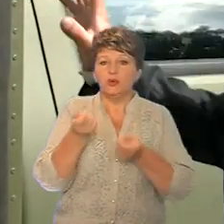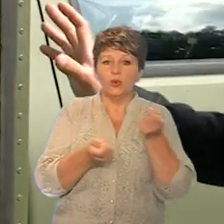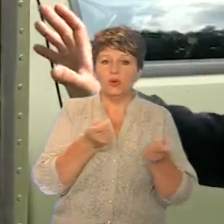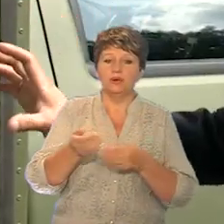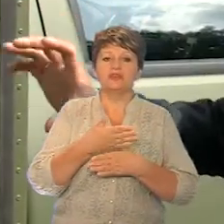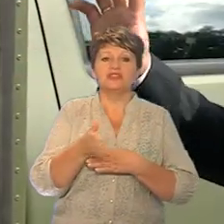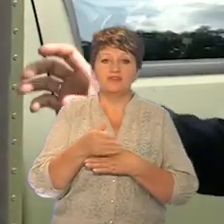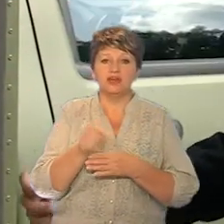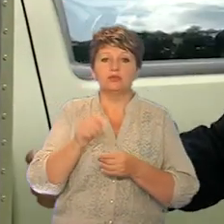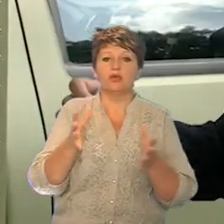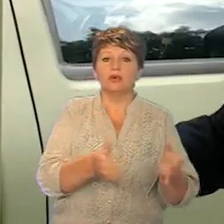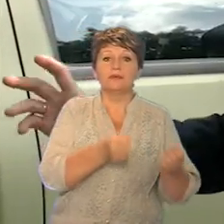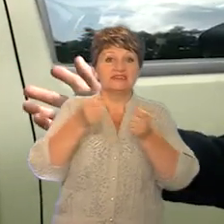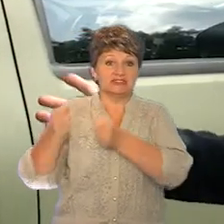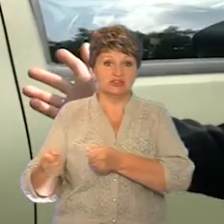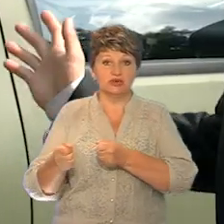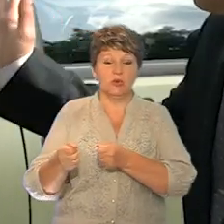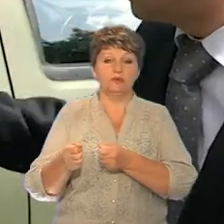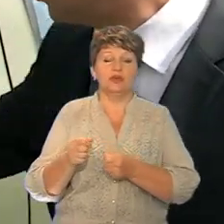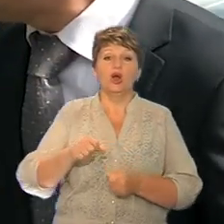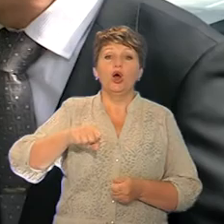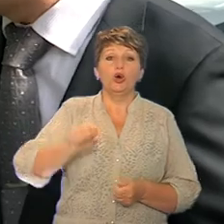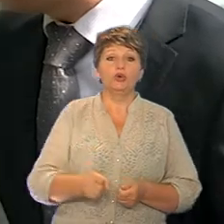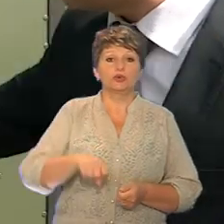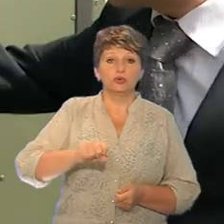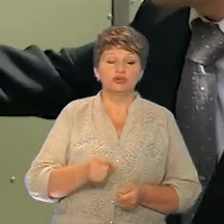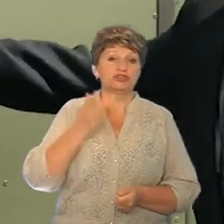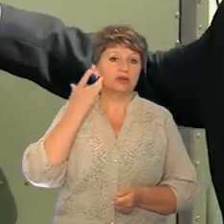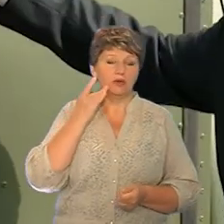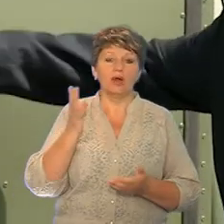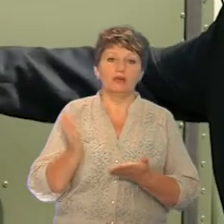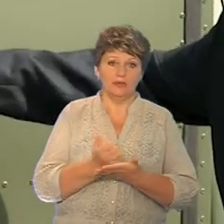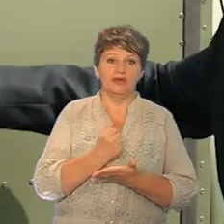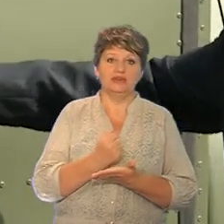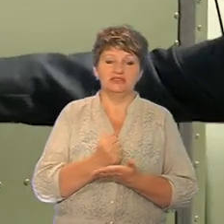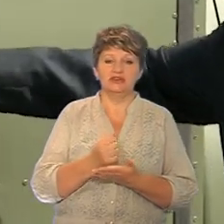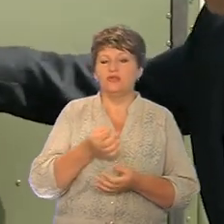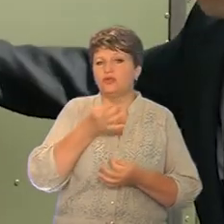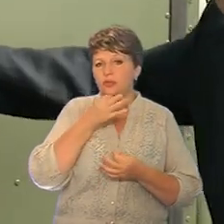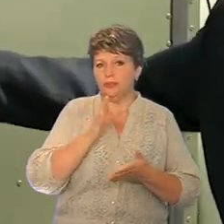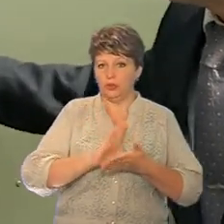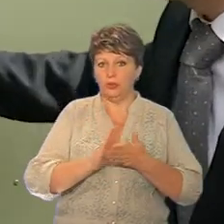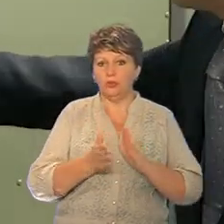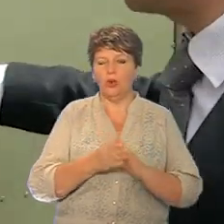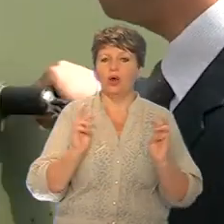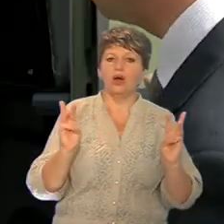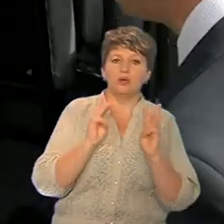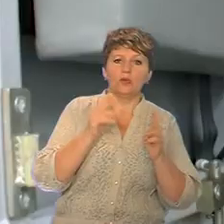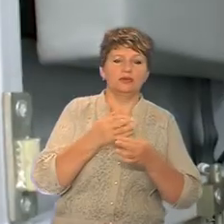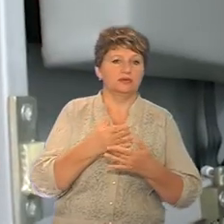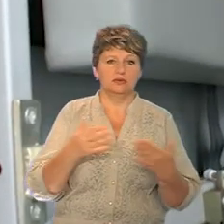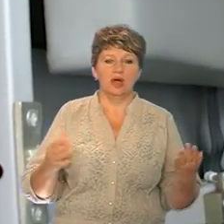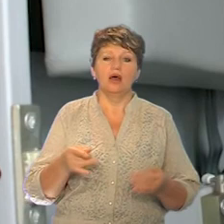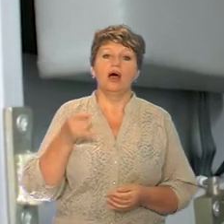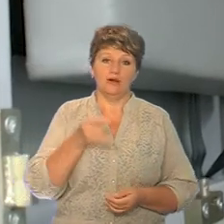двері можуть бути зйомні, ручки. Легко знайти в будь-яких умовах, вогню і так далі.